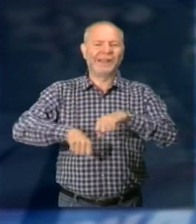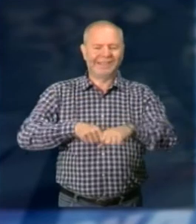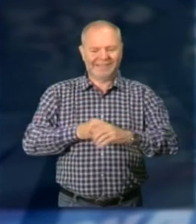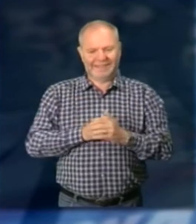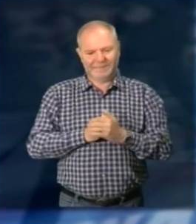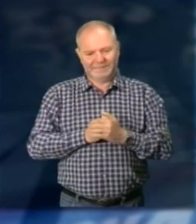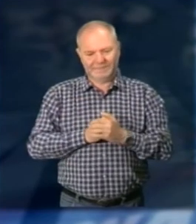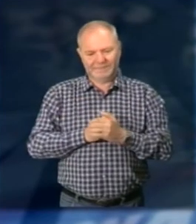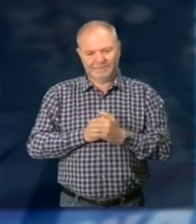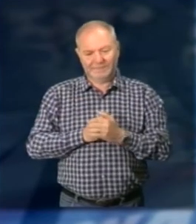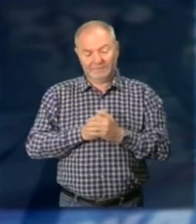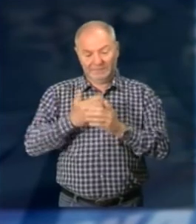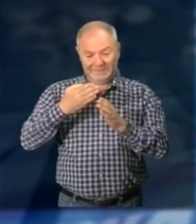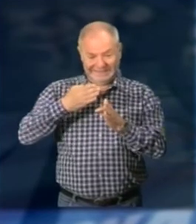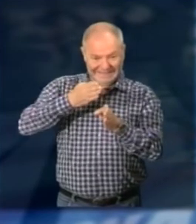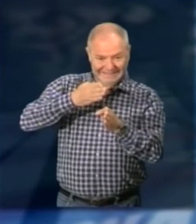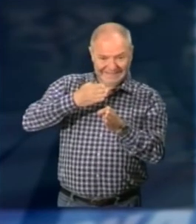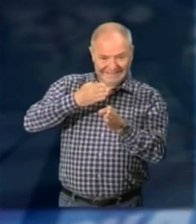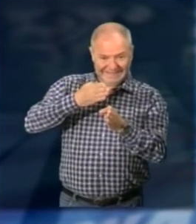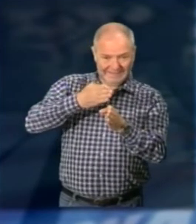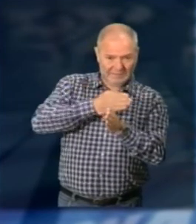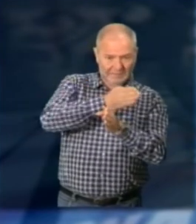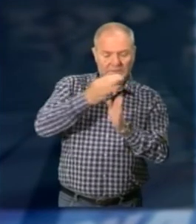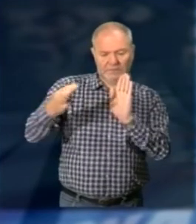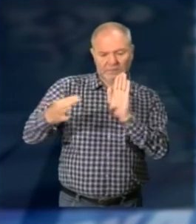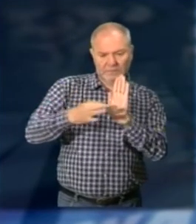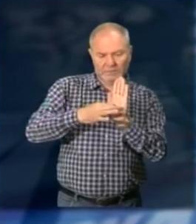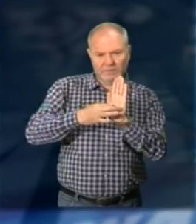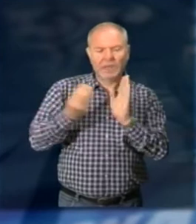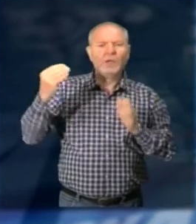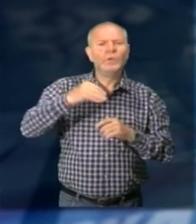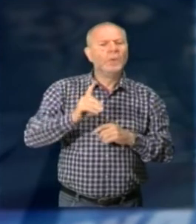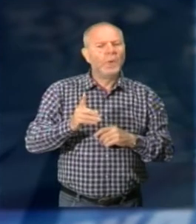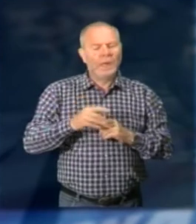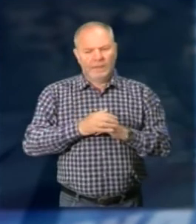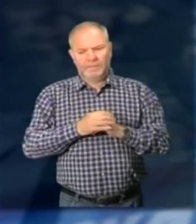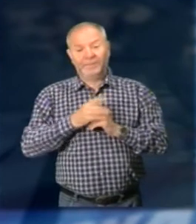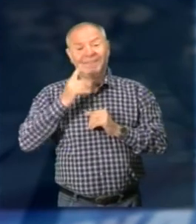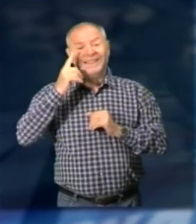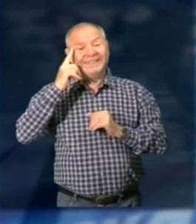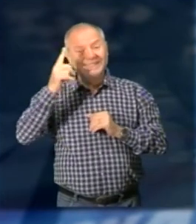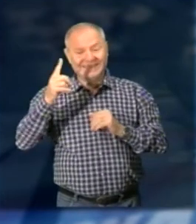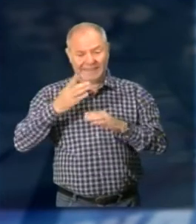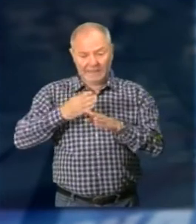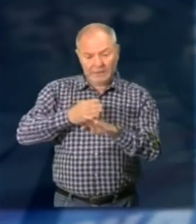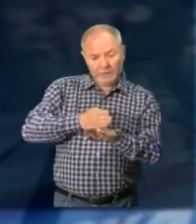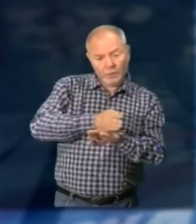bicicletta Quindi noi chiediamo che sia inserito sostanzialmente il comma 3 bis Il quale prevede che in caso di sorpasso di un